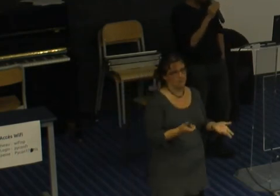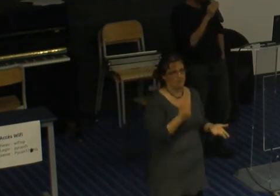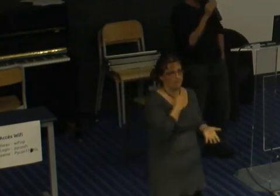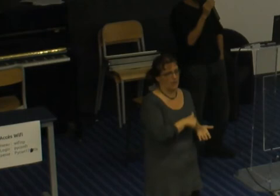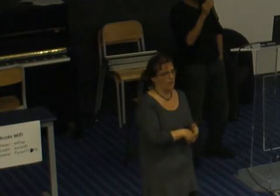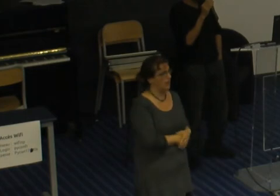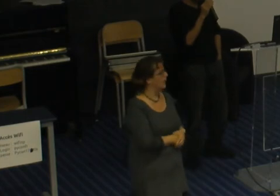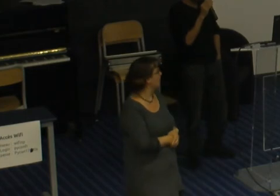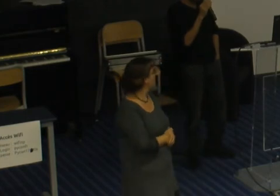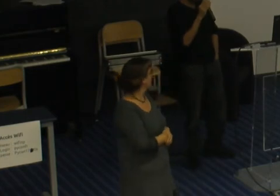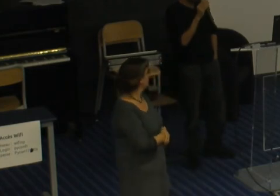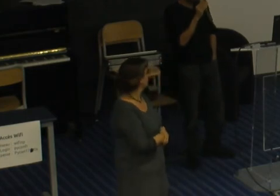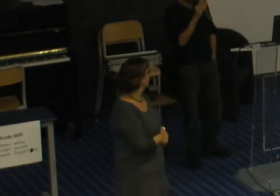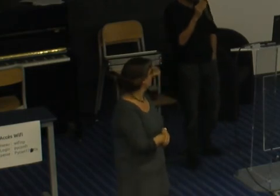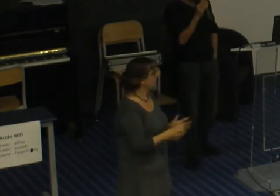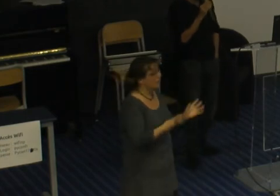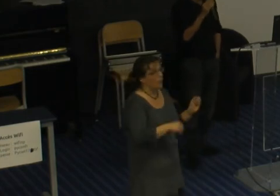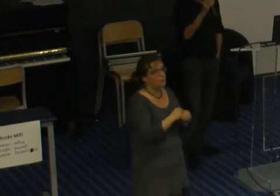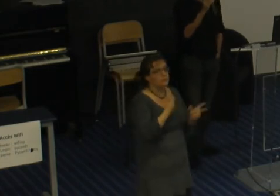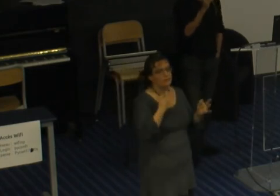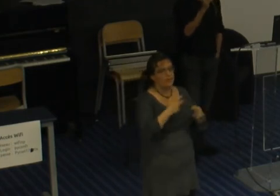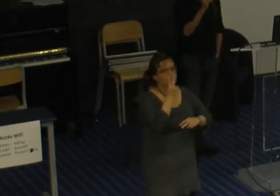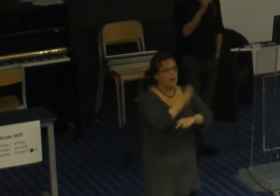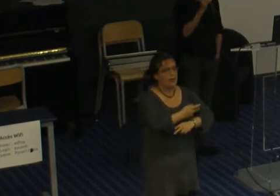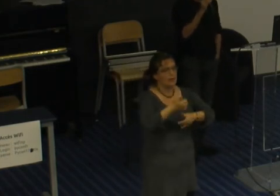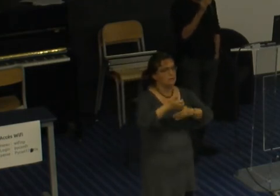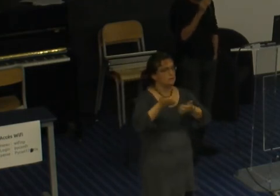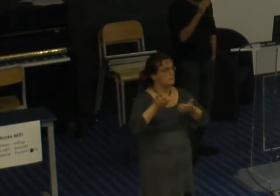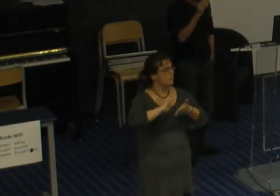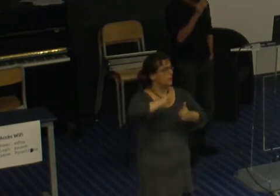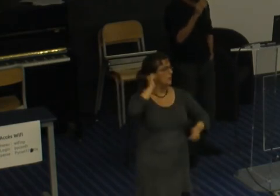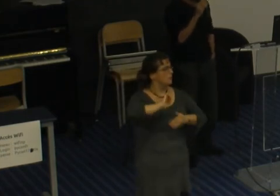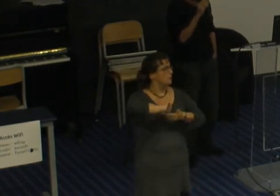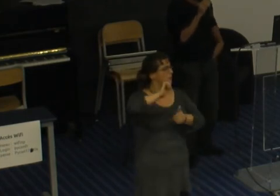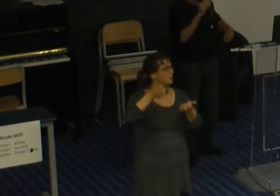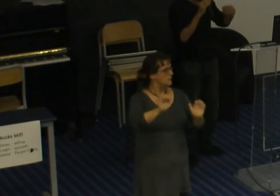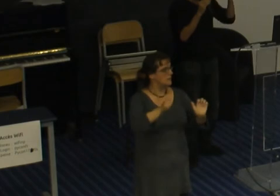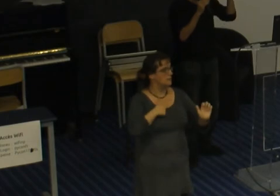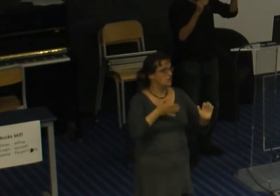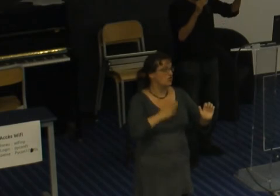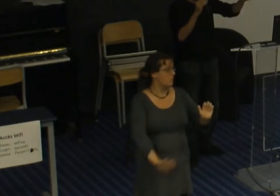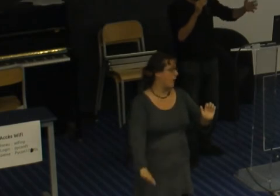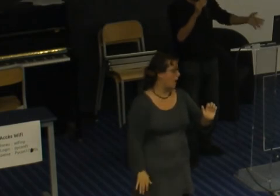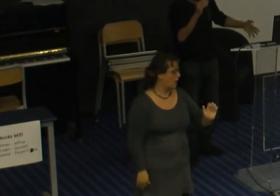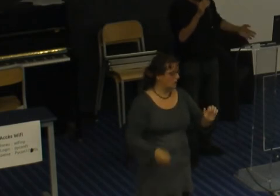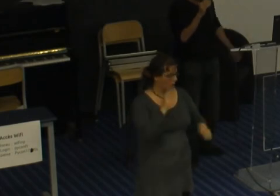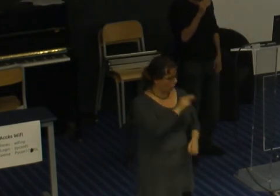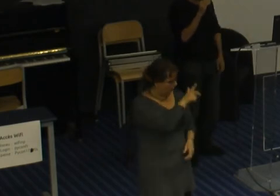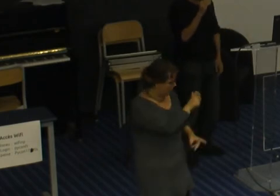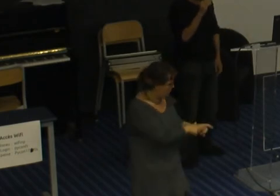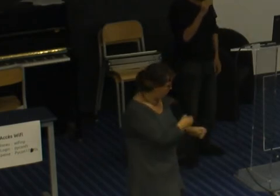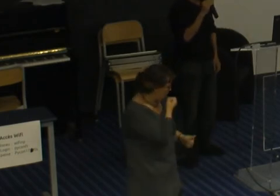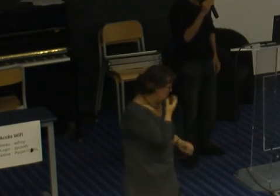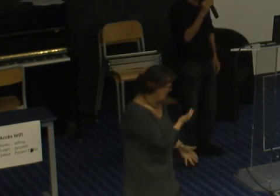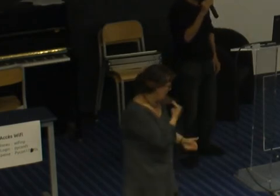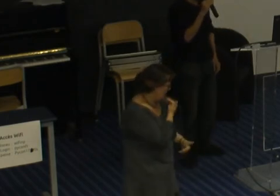et puis aussi moi j'ai la haine des barrières moi ça m'embête de voir que des gens puissent pas réussir pour des des choses stupides